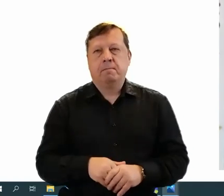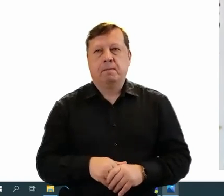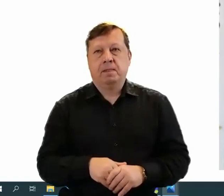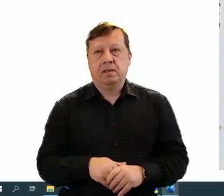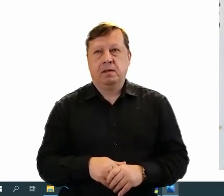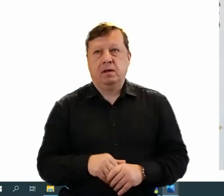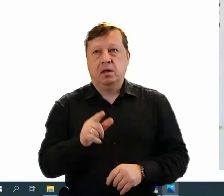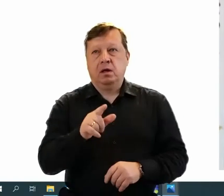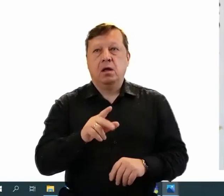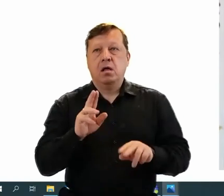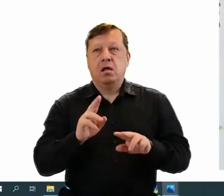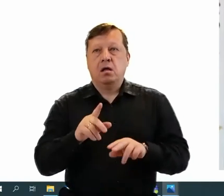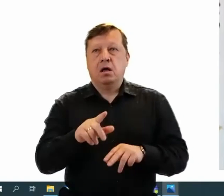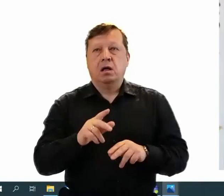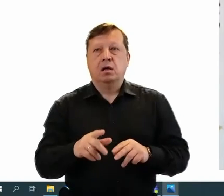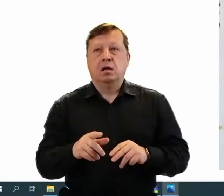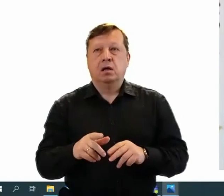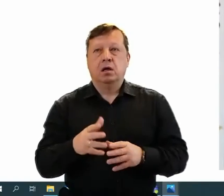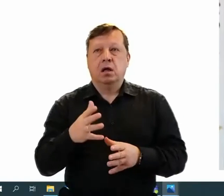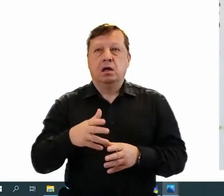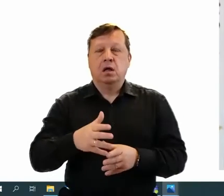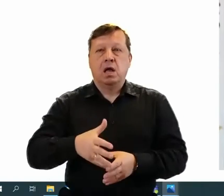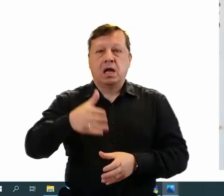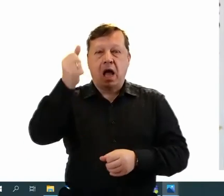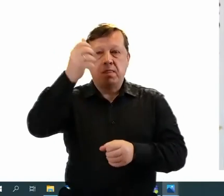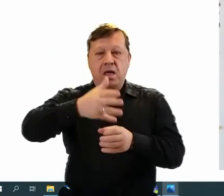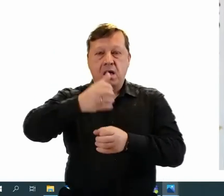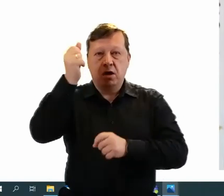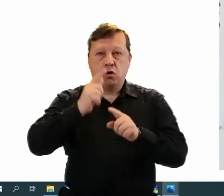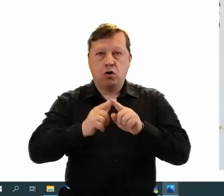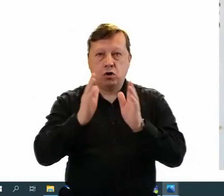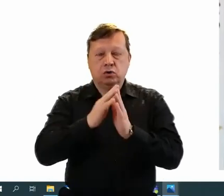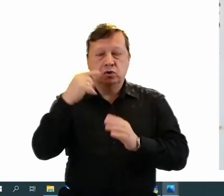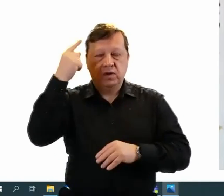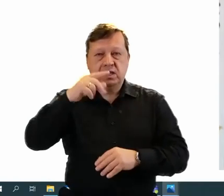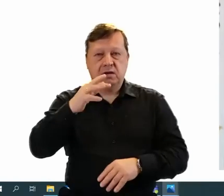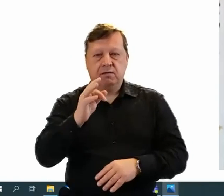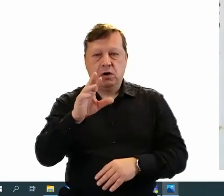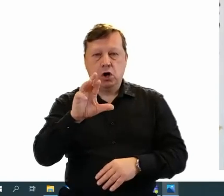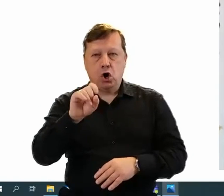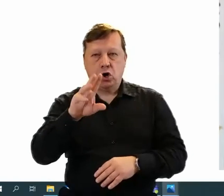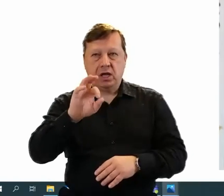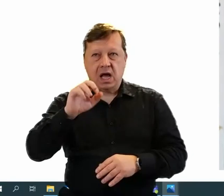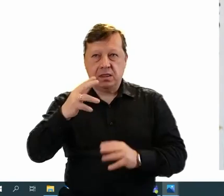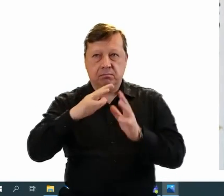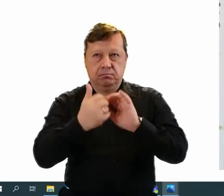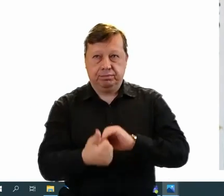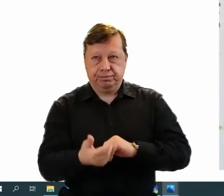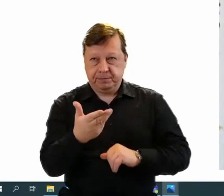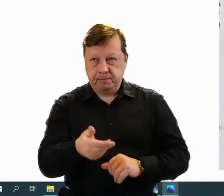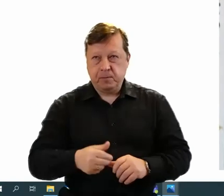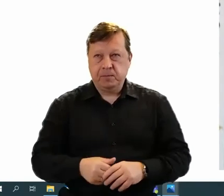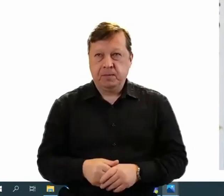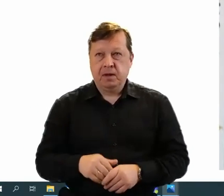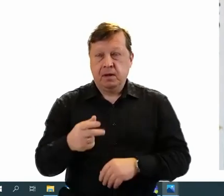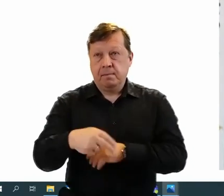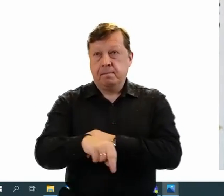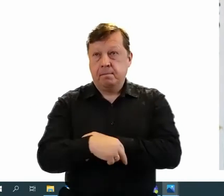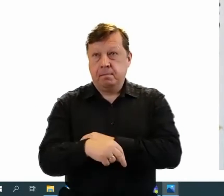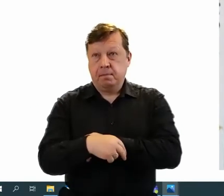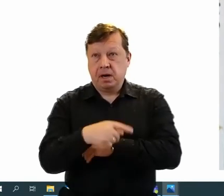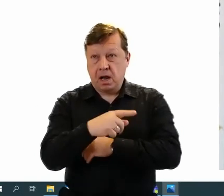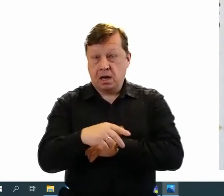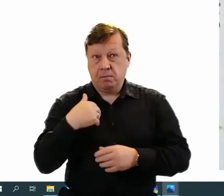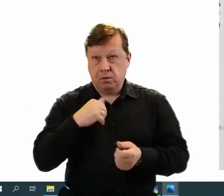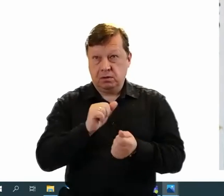tle widać resztki katedry św. Floriana. I to zdjęcie najbardziej pokazuje, jak Praga po